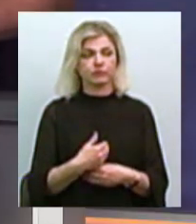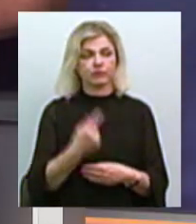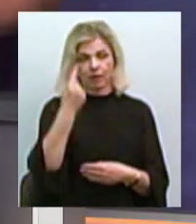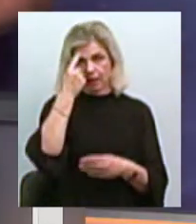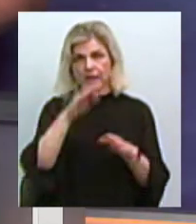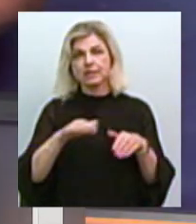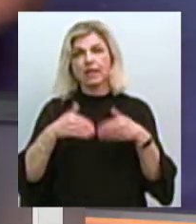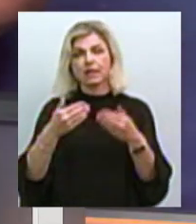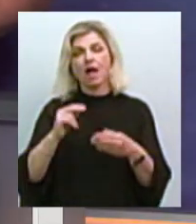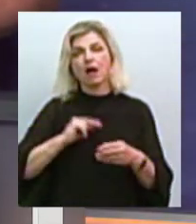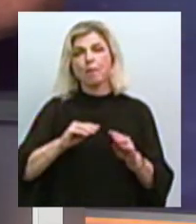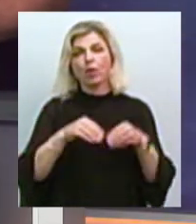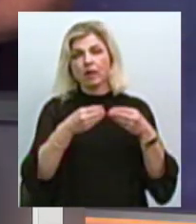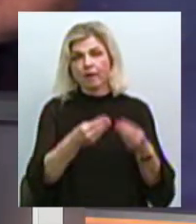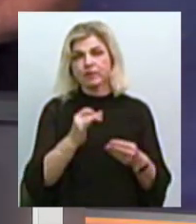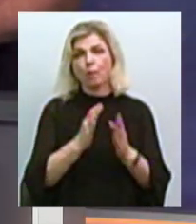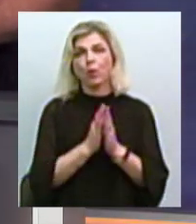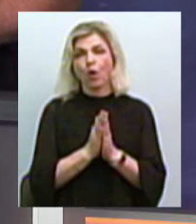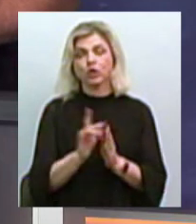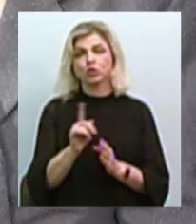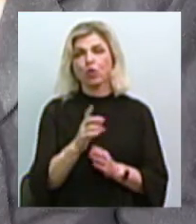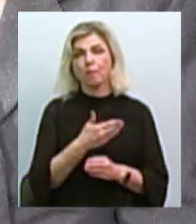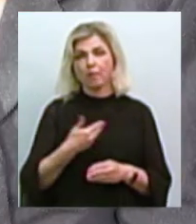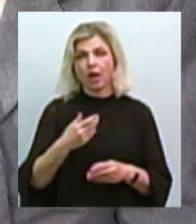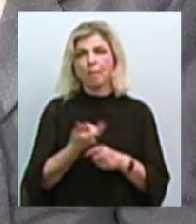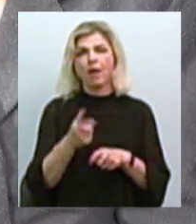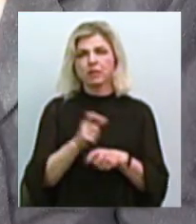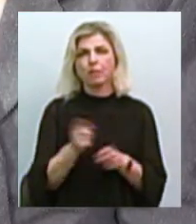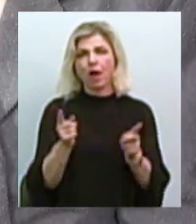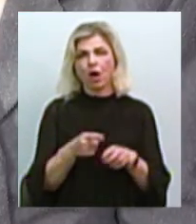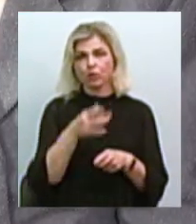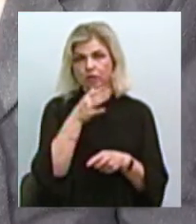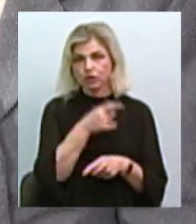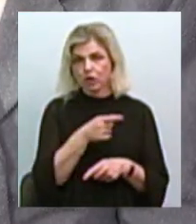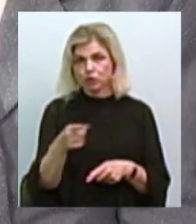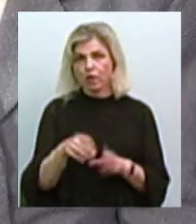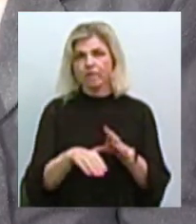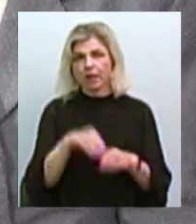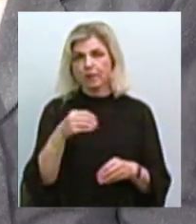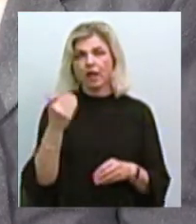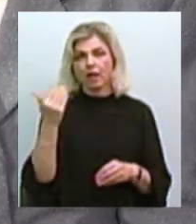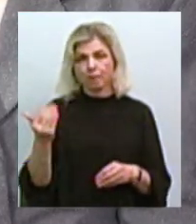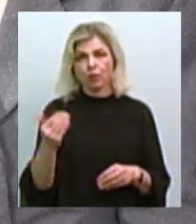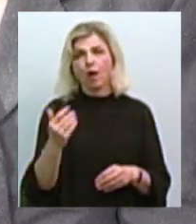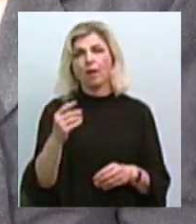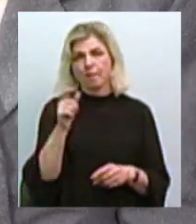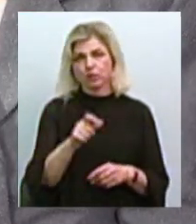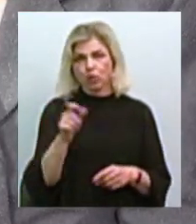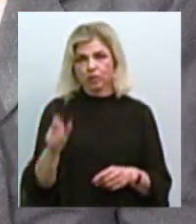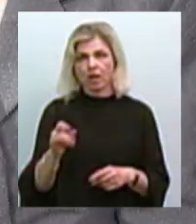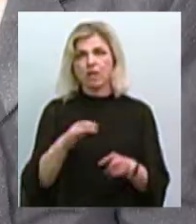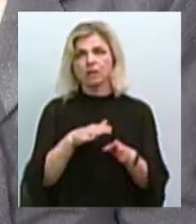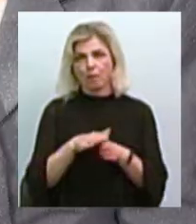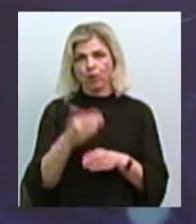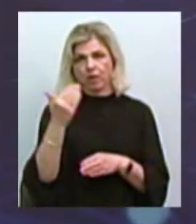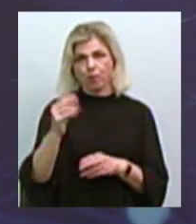Ініціатива роботодавця. І прохання заключається в тому, щоб ми максимально в короткий період часу підібрали йому персонал і заповнили йому